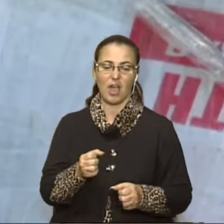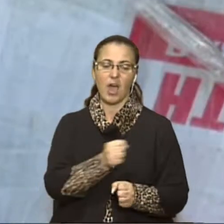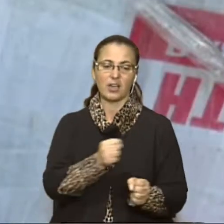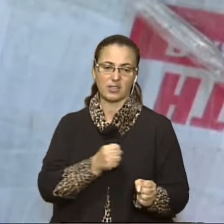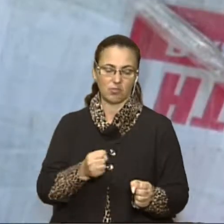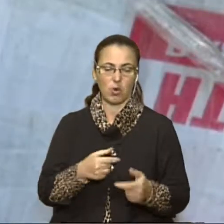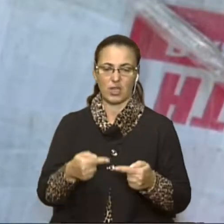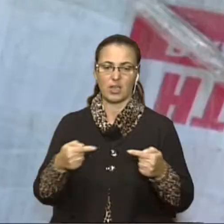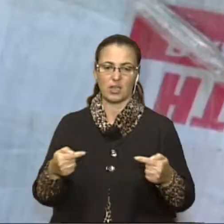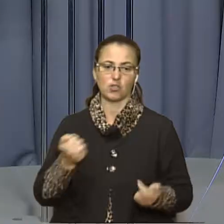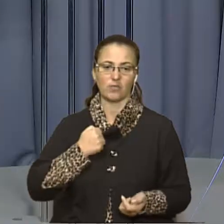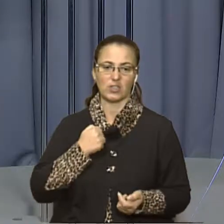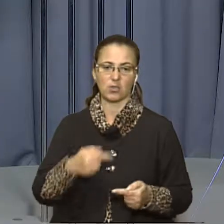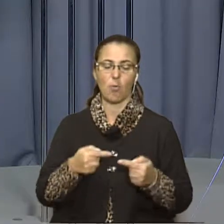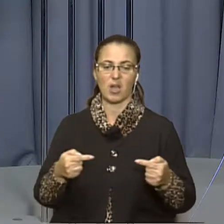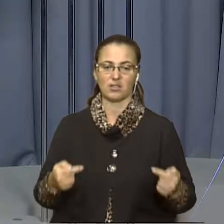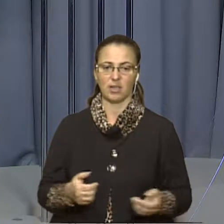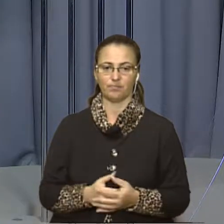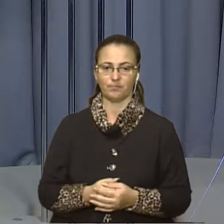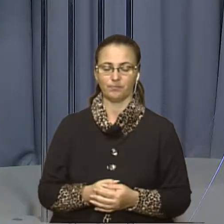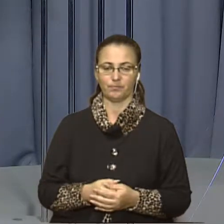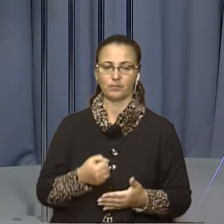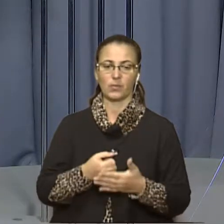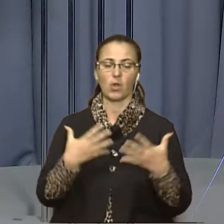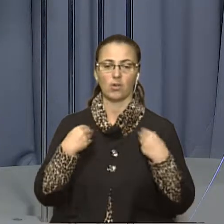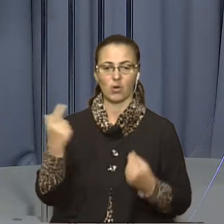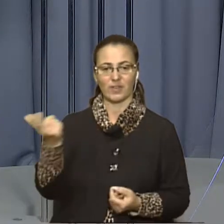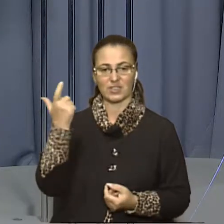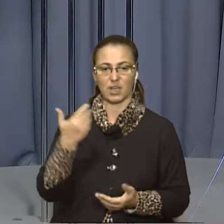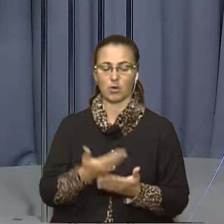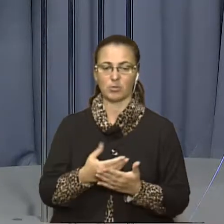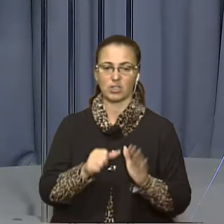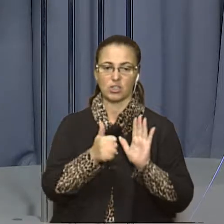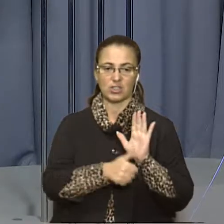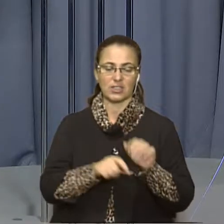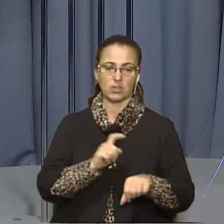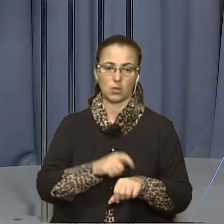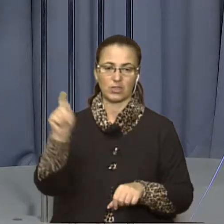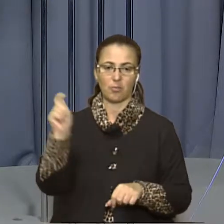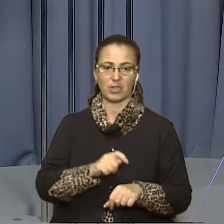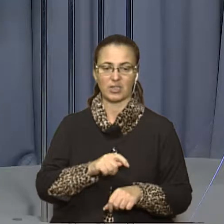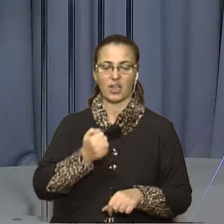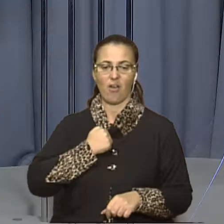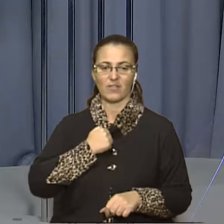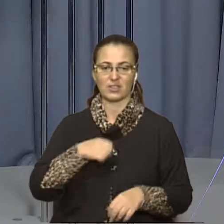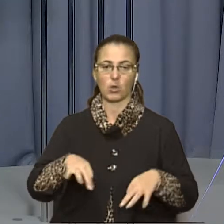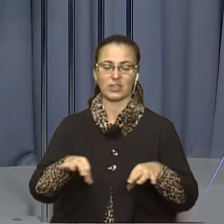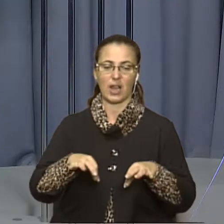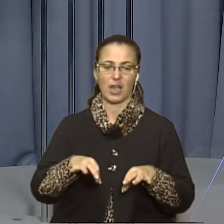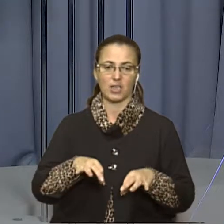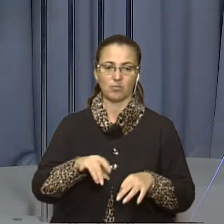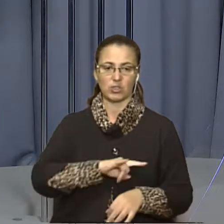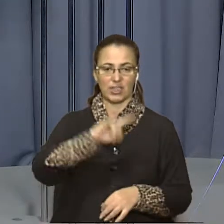іншого військового майна. До Львова з Харкова близько 16-ї години прибув військово-транспортний літак із